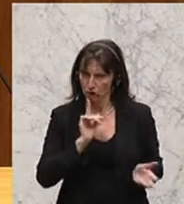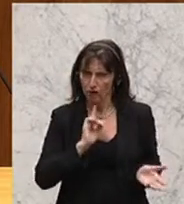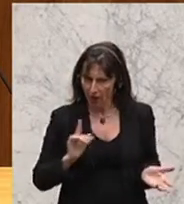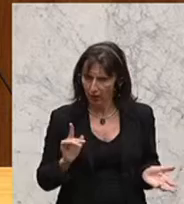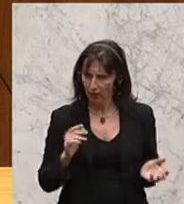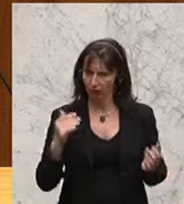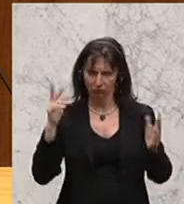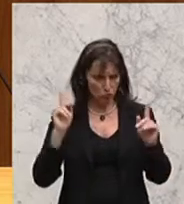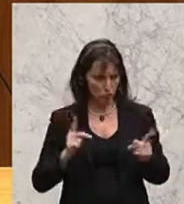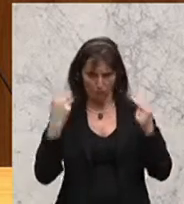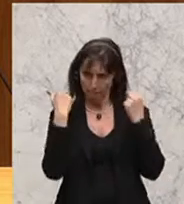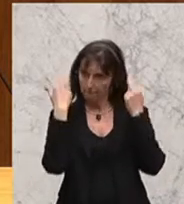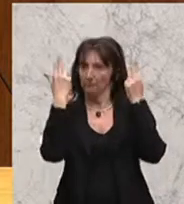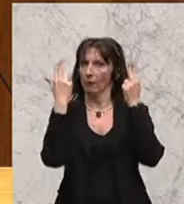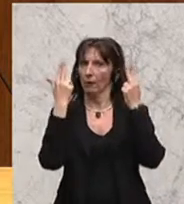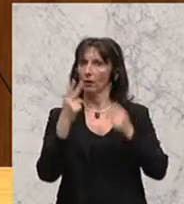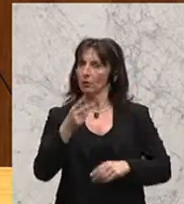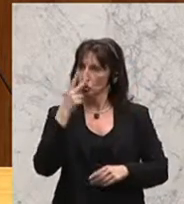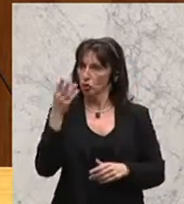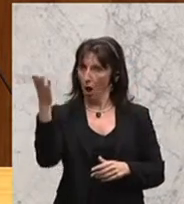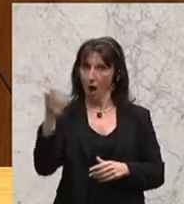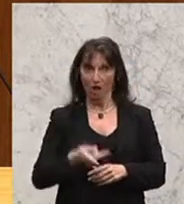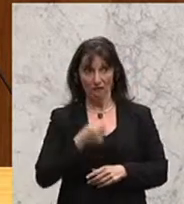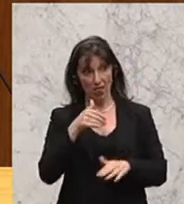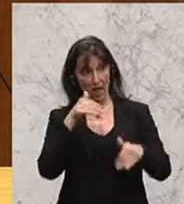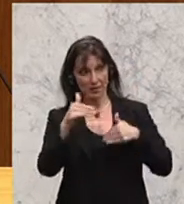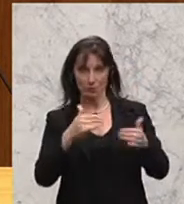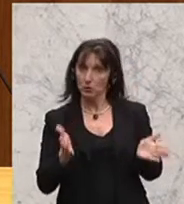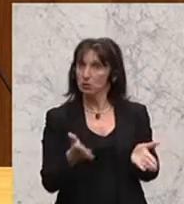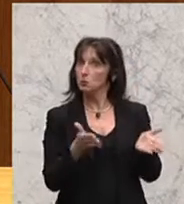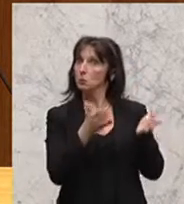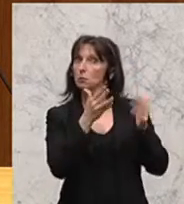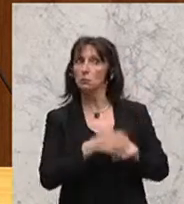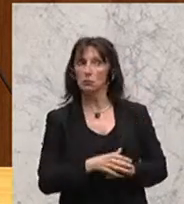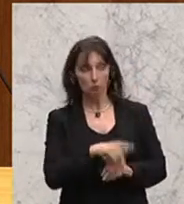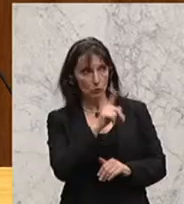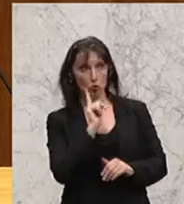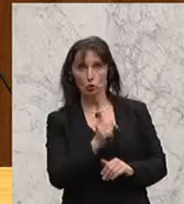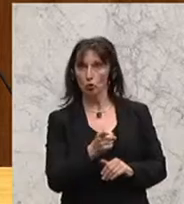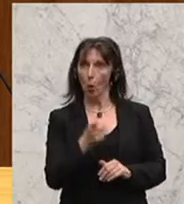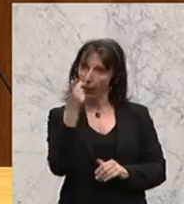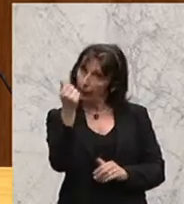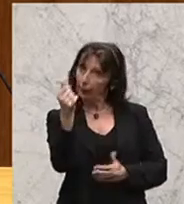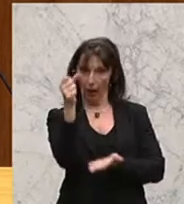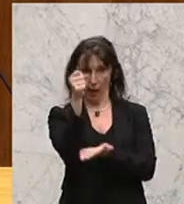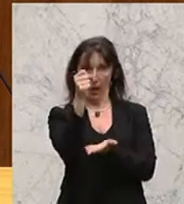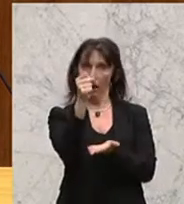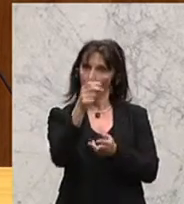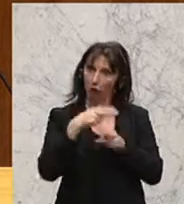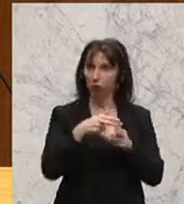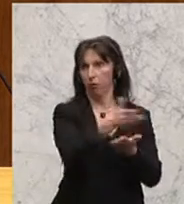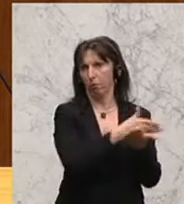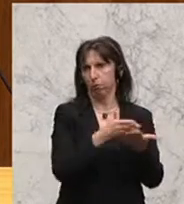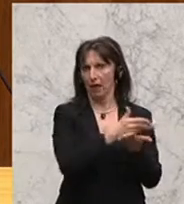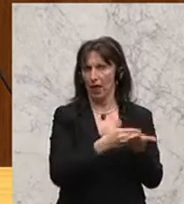Hinterbeine und schauen Sie mal, ob Sie den Finanzminister nicht motivieren, endlich dort Geld in die Hand zu nehmen, wo es auch wirklich was